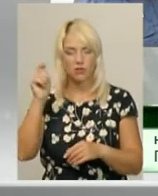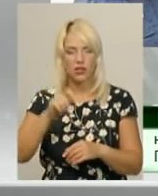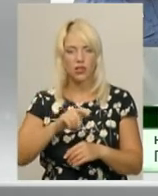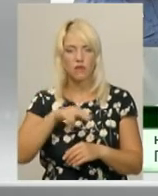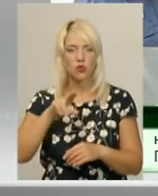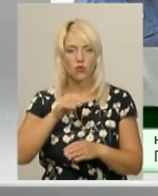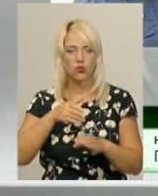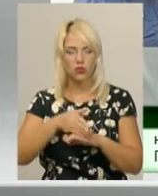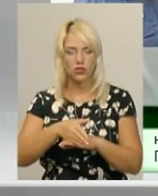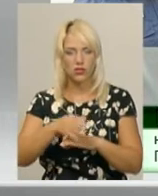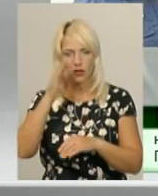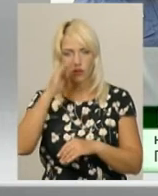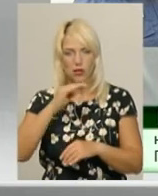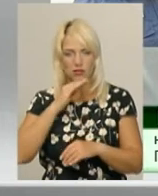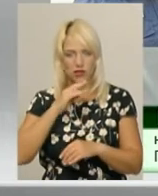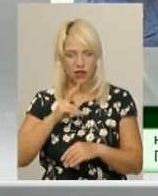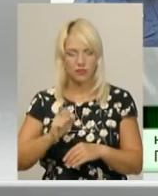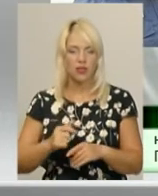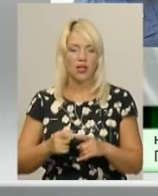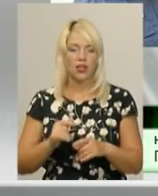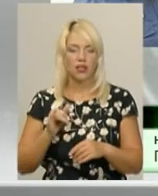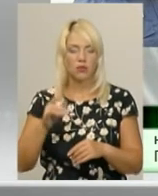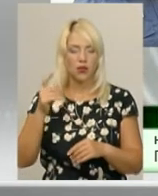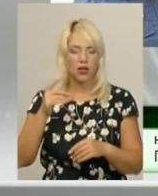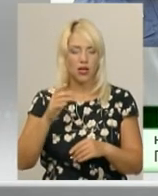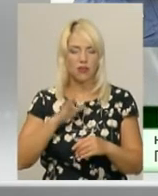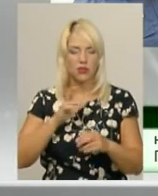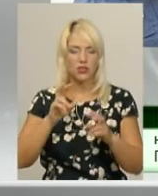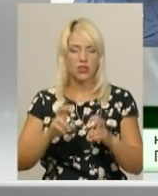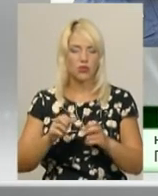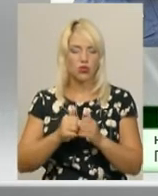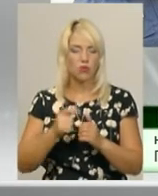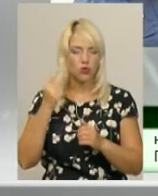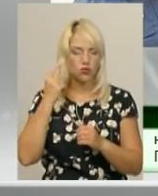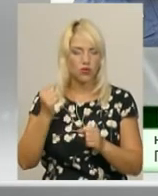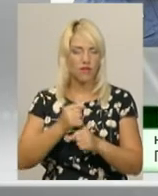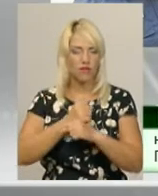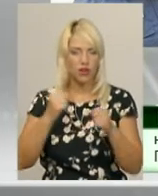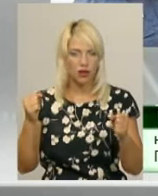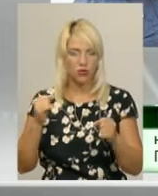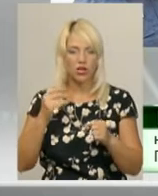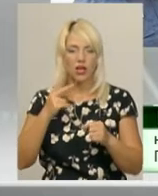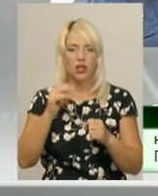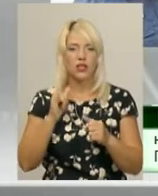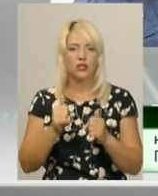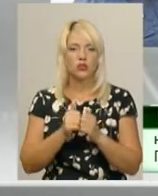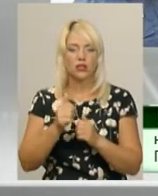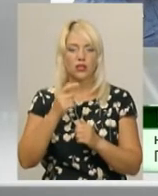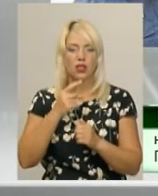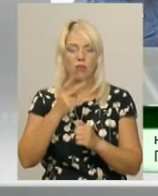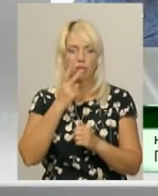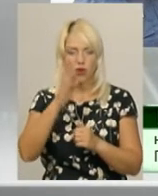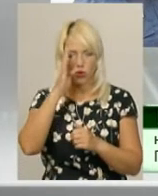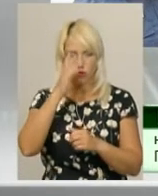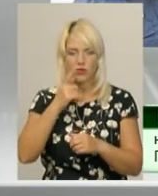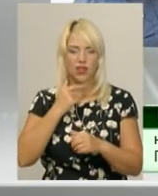АТО. За свідченнями сусідів вони почули звук, дуже схожий на вибух, а потім побачили закривавленого підлітка, який вибіг у